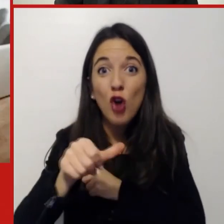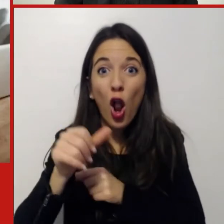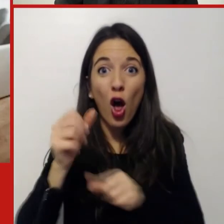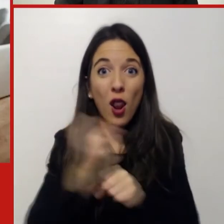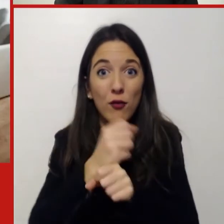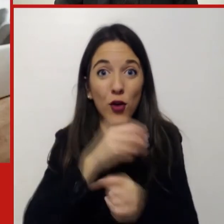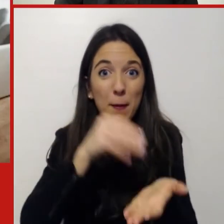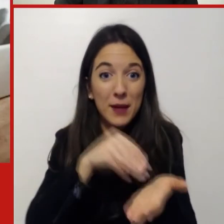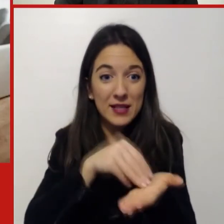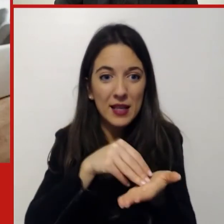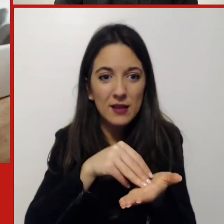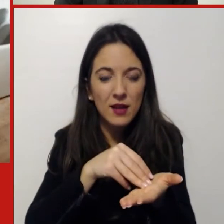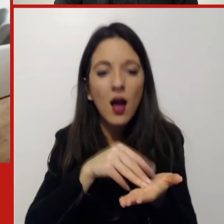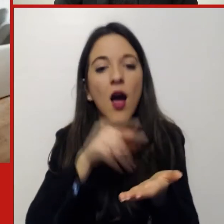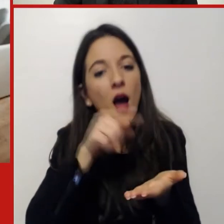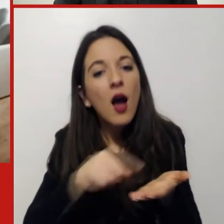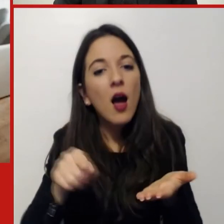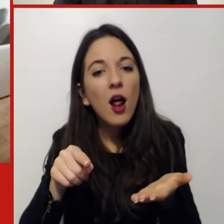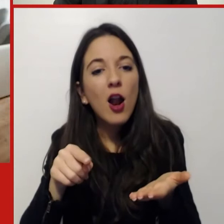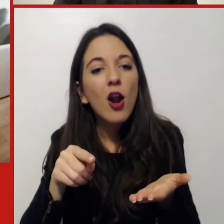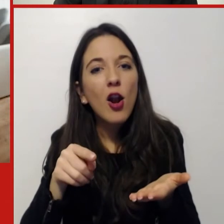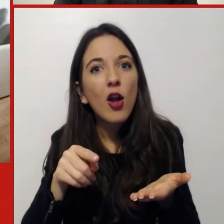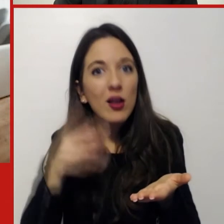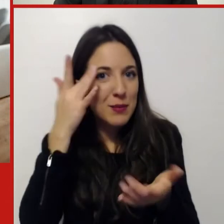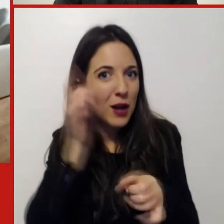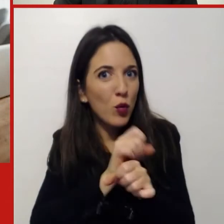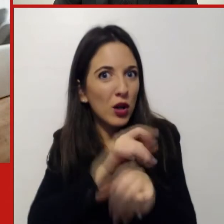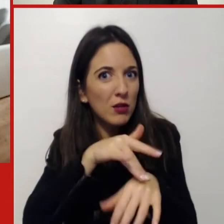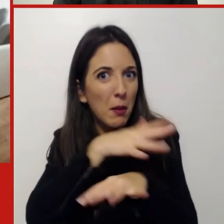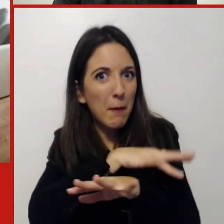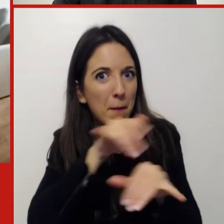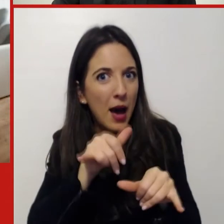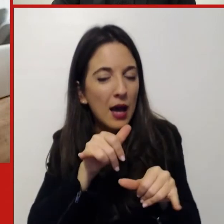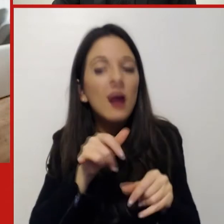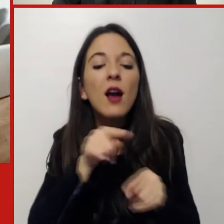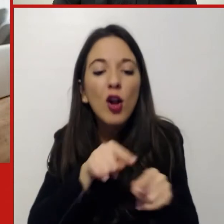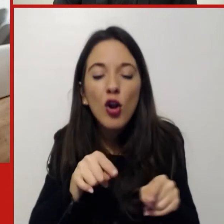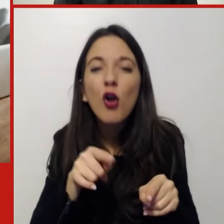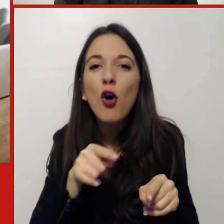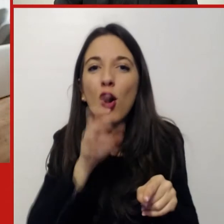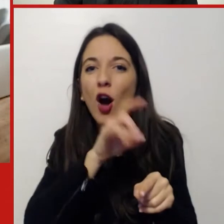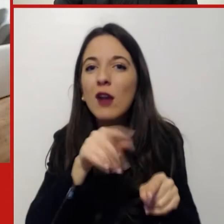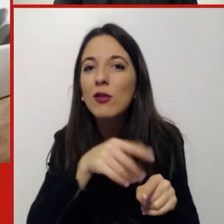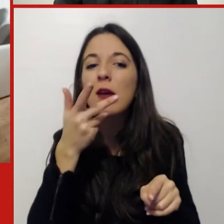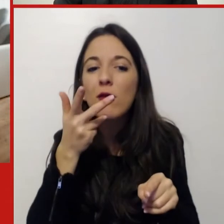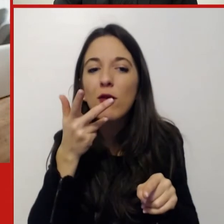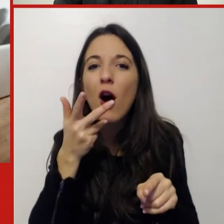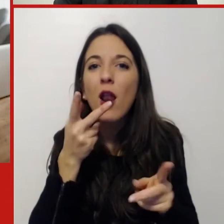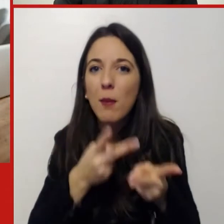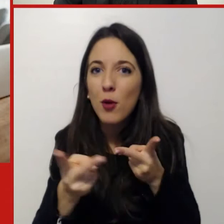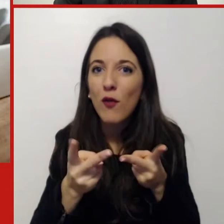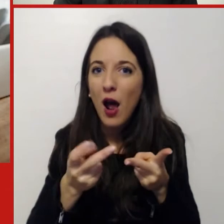alcune opportunità di flessibilità, di autonomia e ritengono che il loro lavoro lo